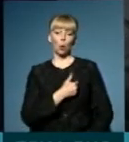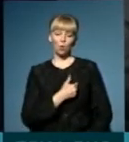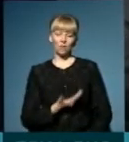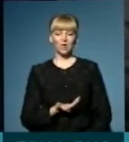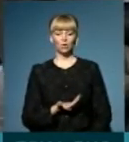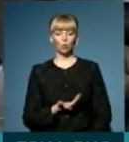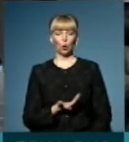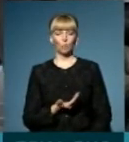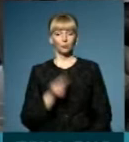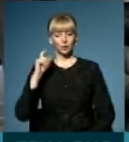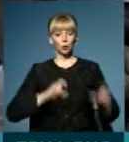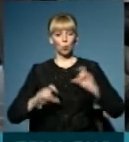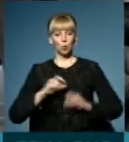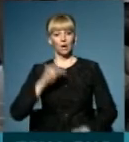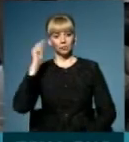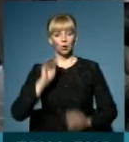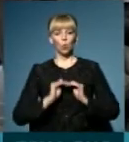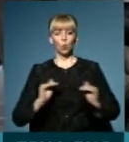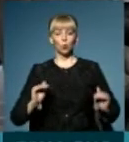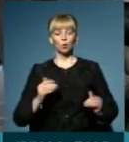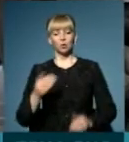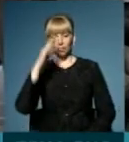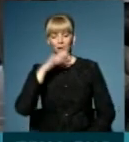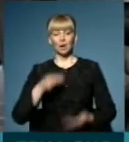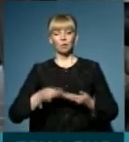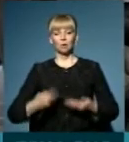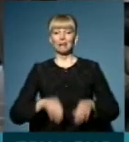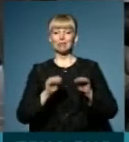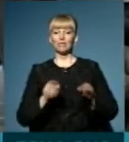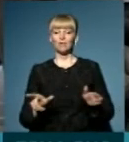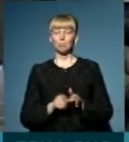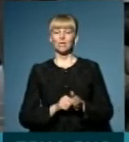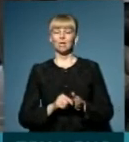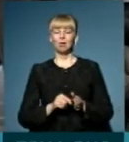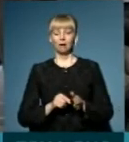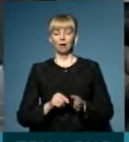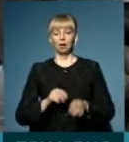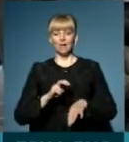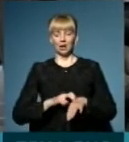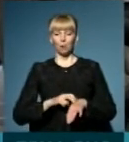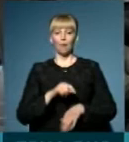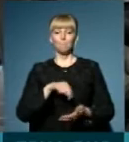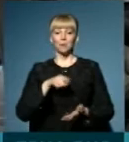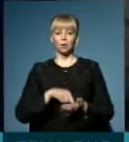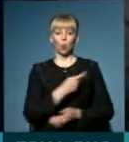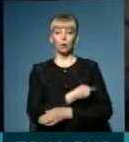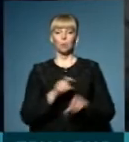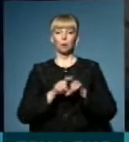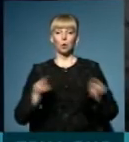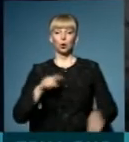студенти і учні або їх батьки підпишуть декларації з лікарями студентської приклініки, міської приклініки номер 5.